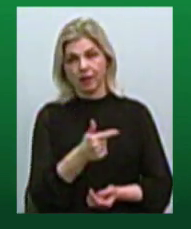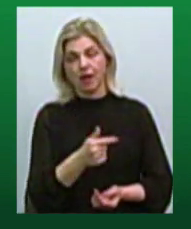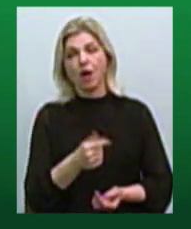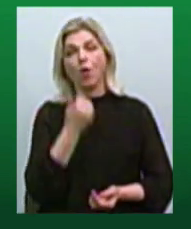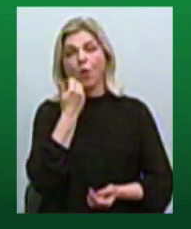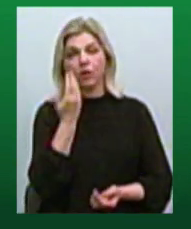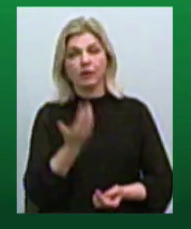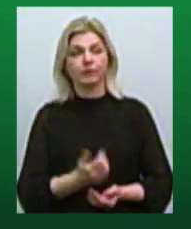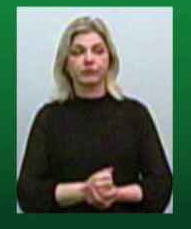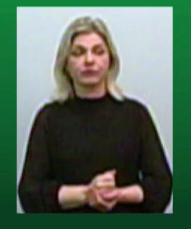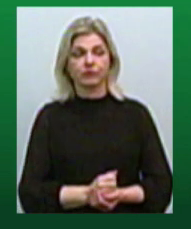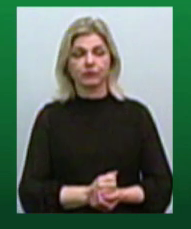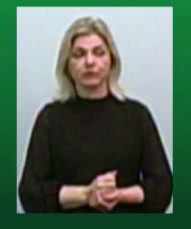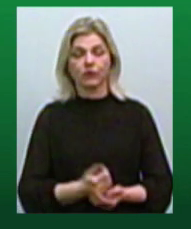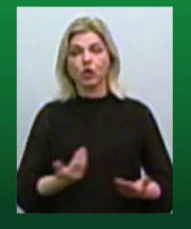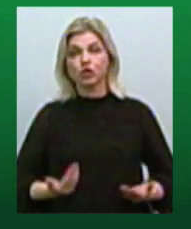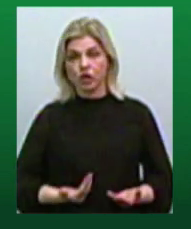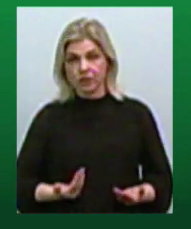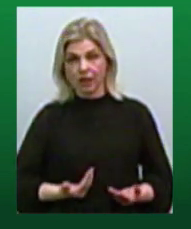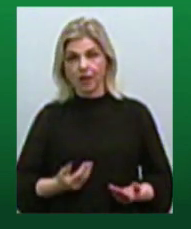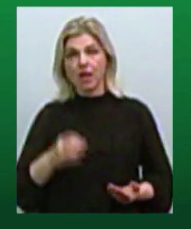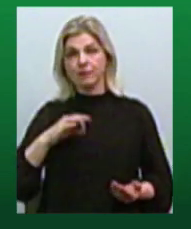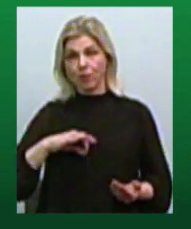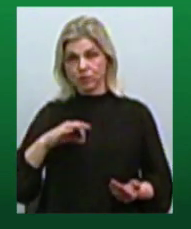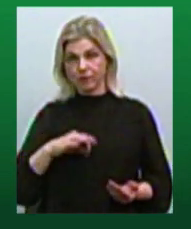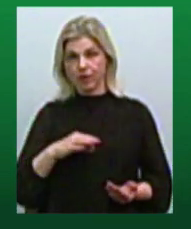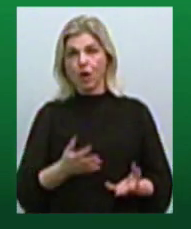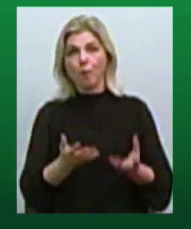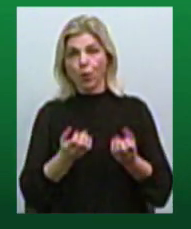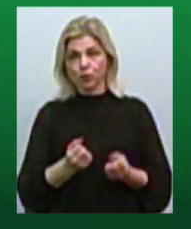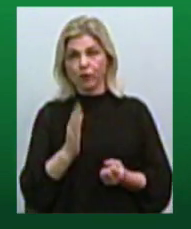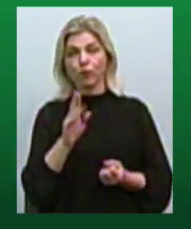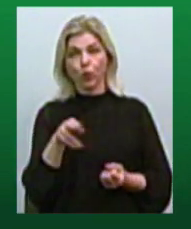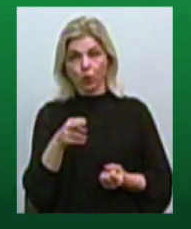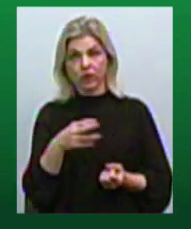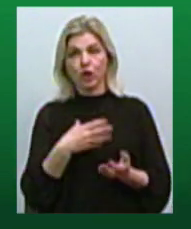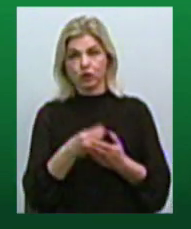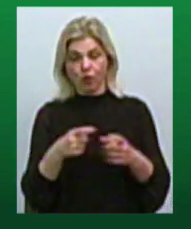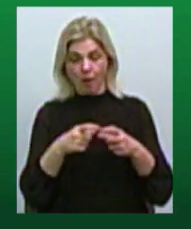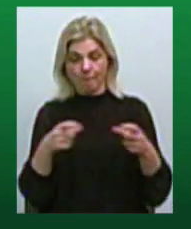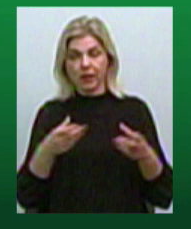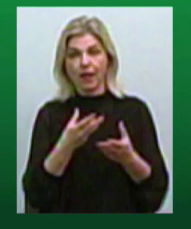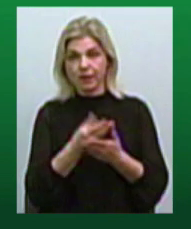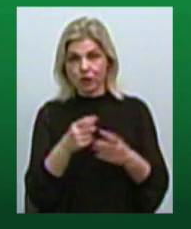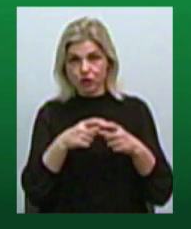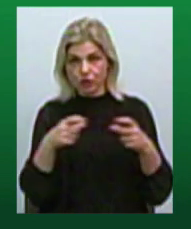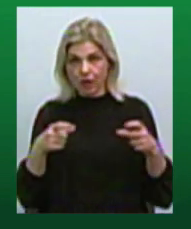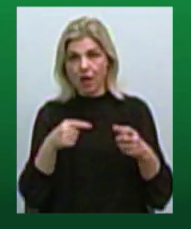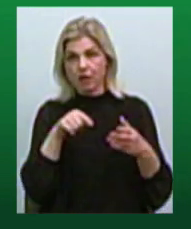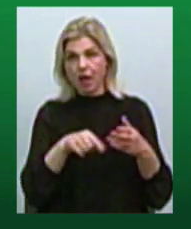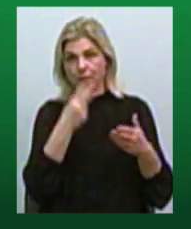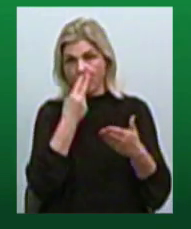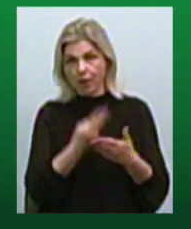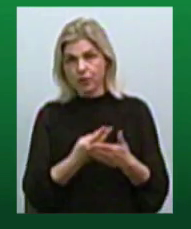мешканці-користувачі отримають у грудні свої платіжки, вони побачать, що